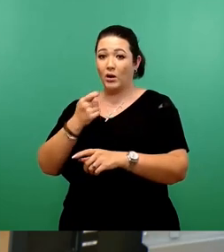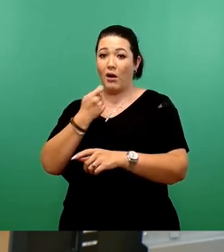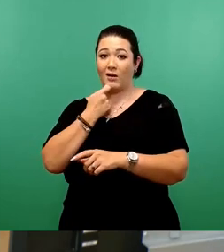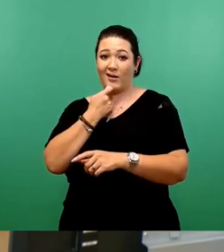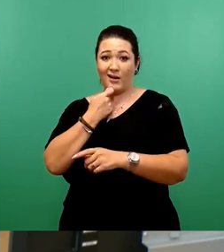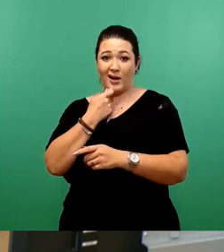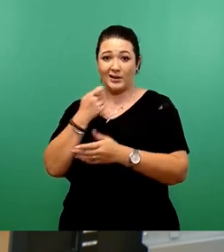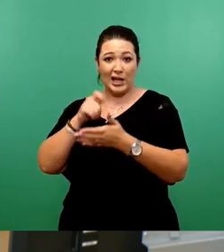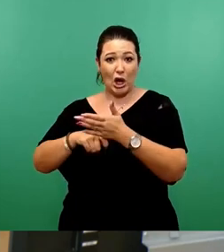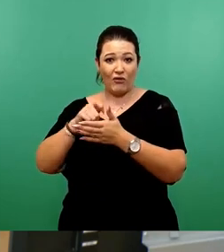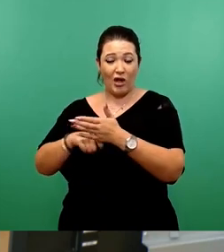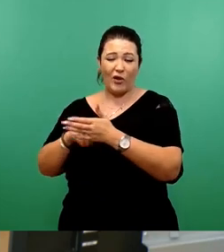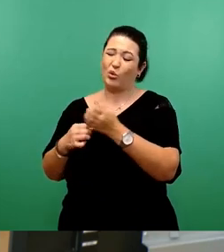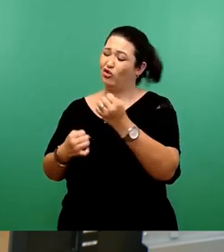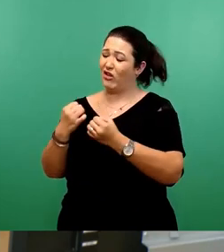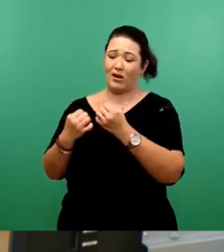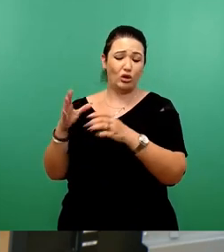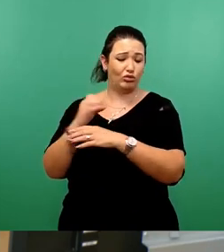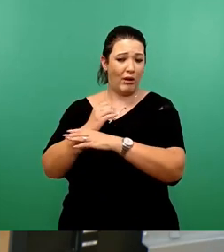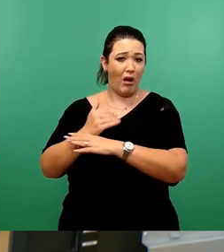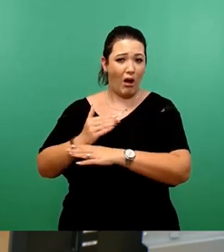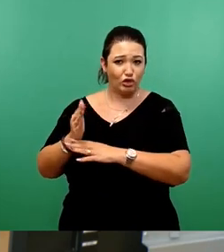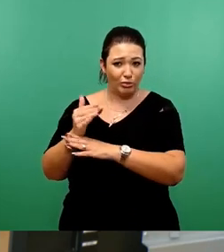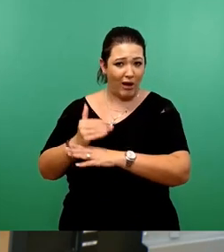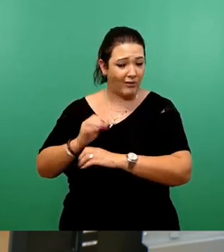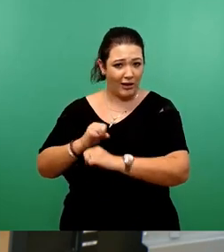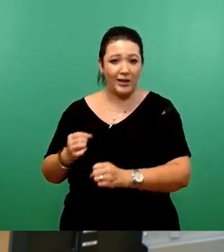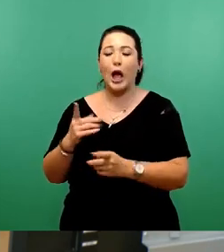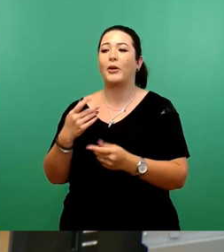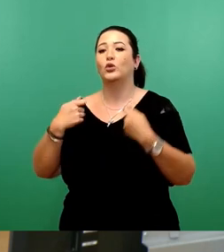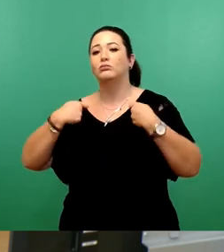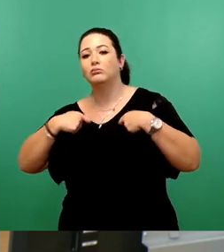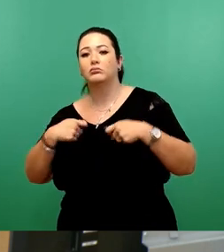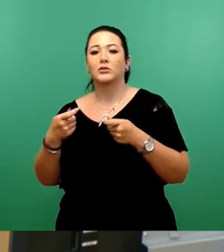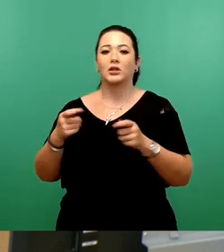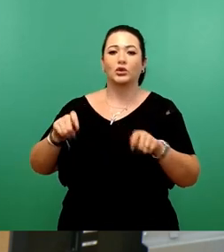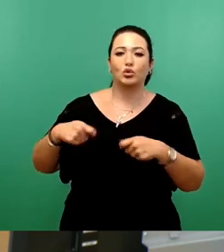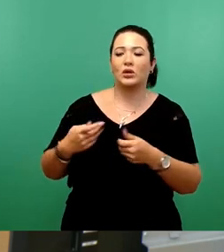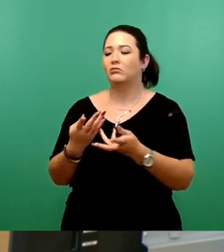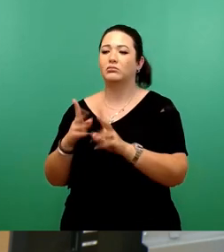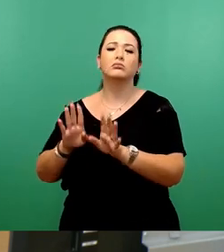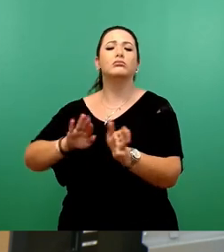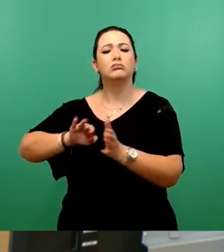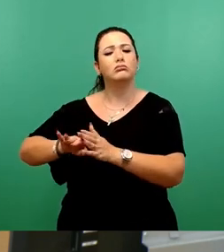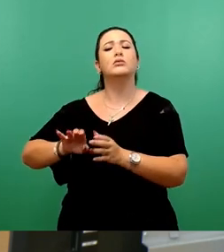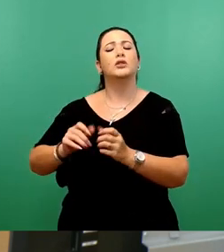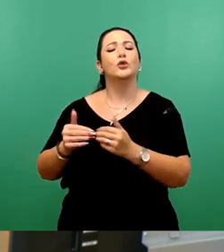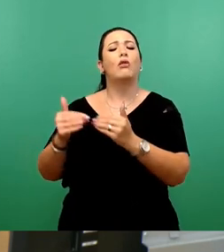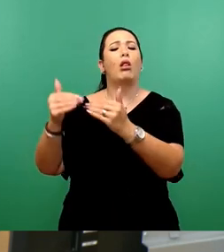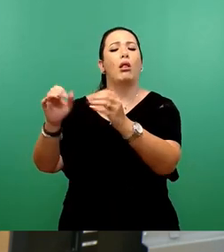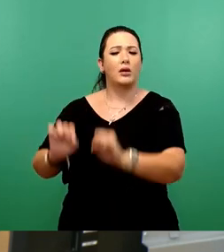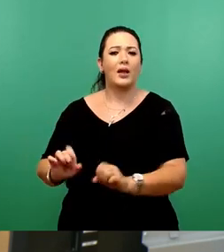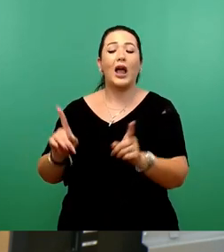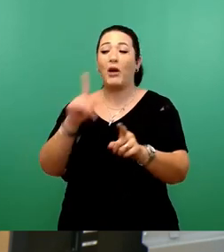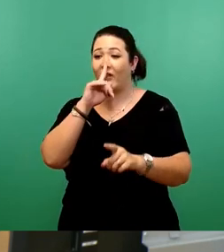so Kleidung oder Schuhe kann ich auch mal ein bisschen strecken. Wie ist das aber, wenn ich jetzt zum Beispiel die Nachhilfe bezahlen muss für mein Kind